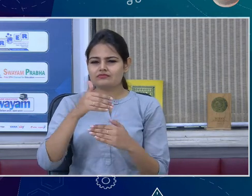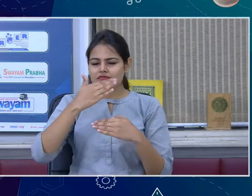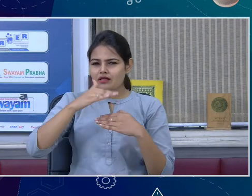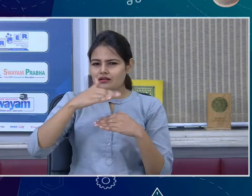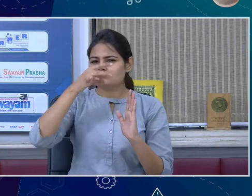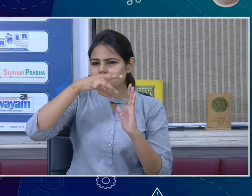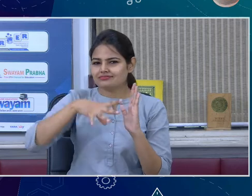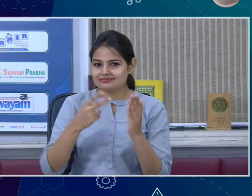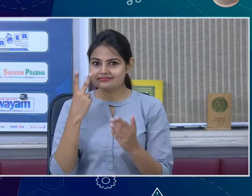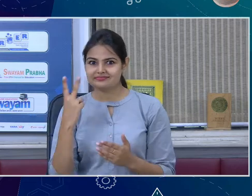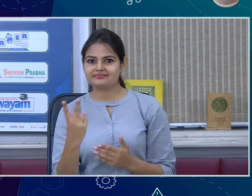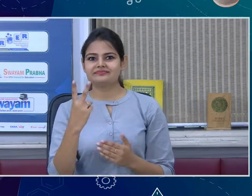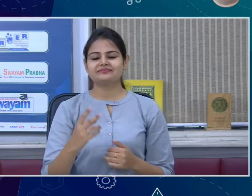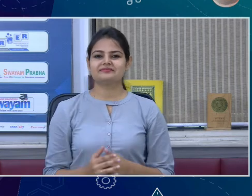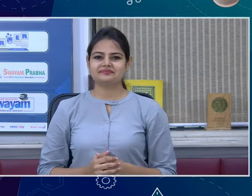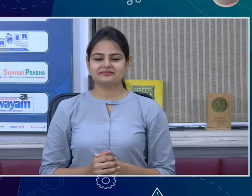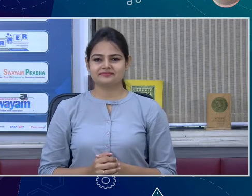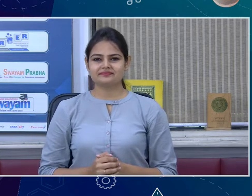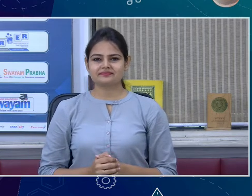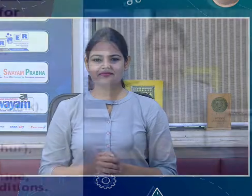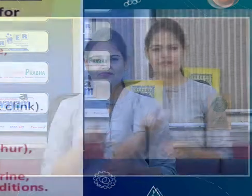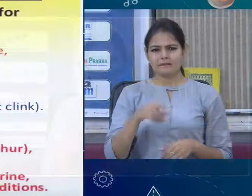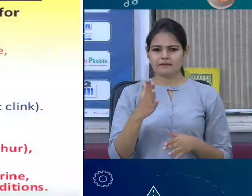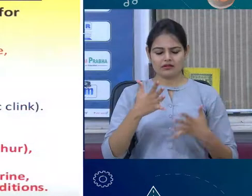लिए। अभी जब हम इतना फिजिकल तो देख लिए,